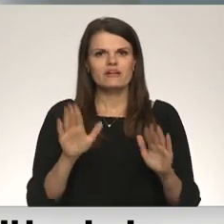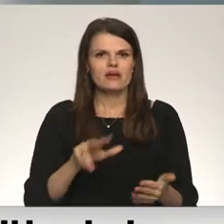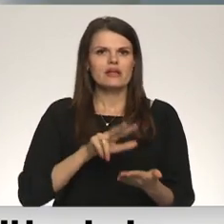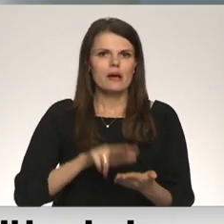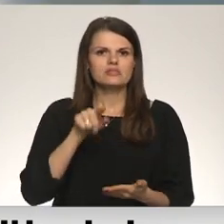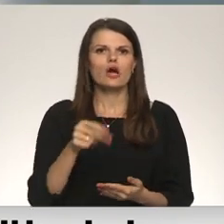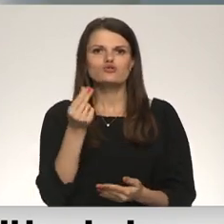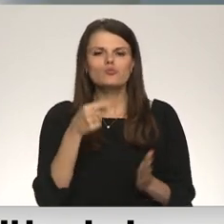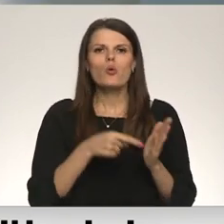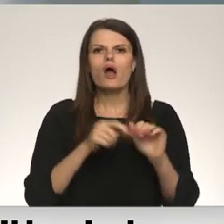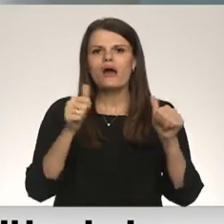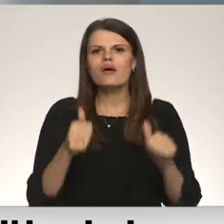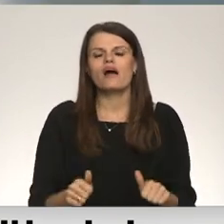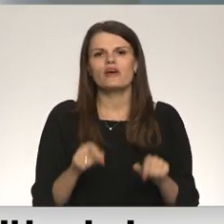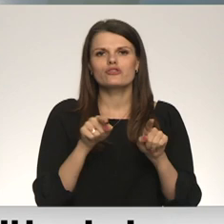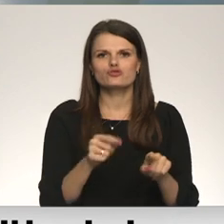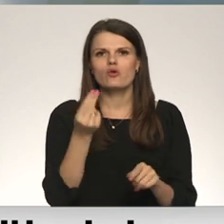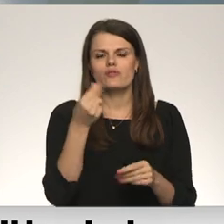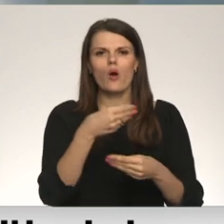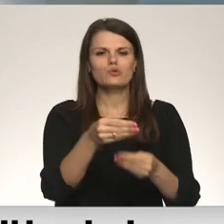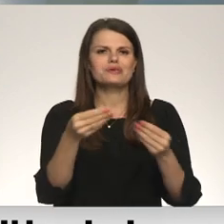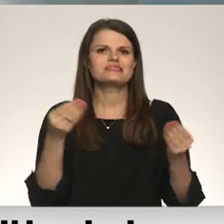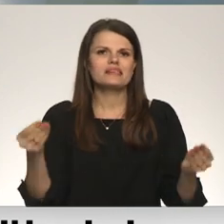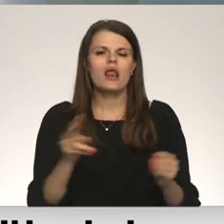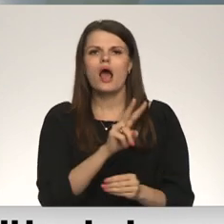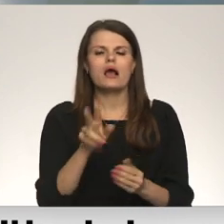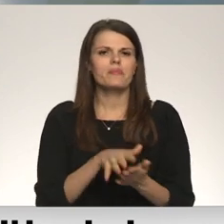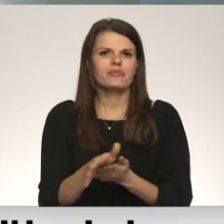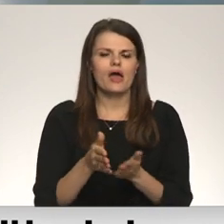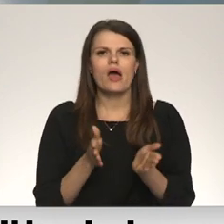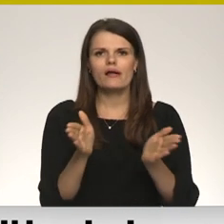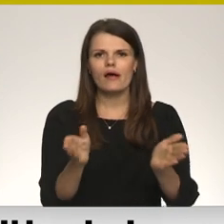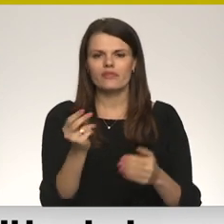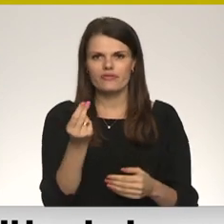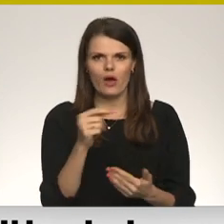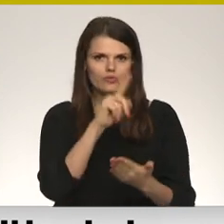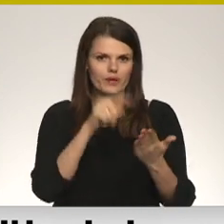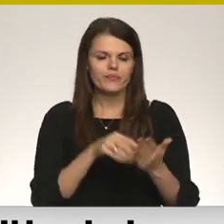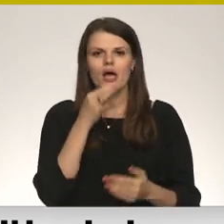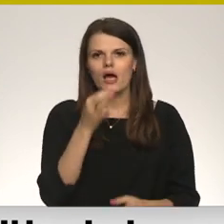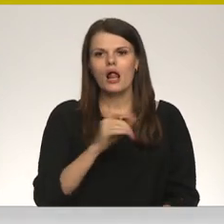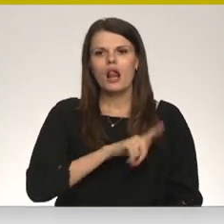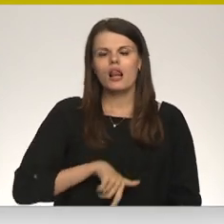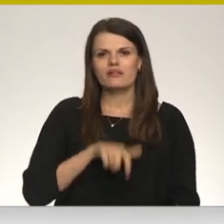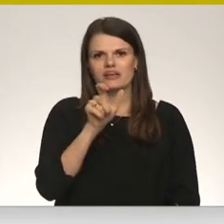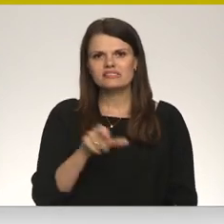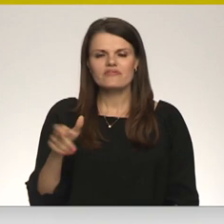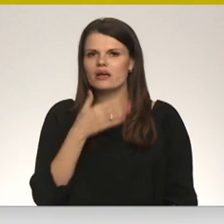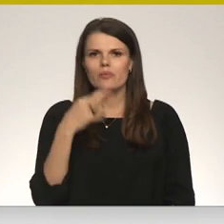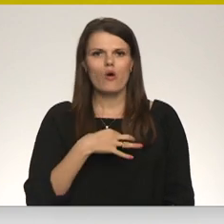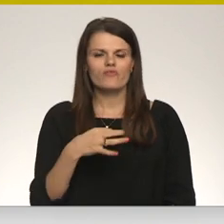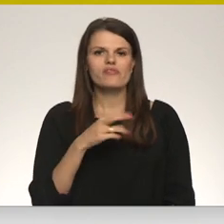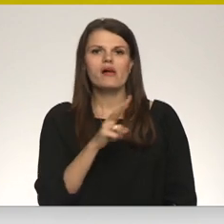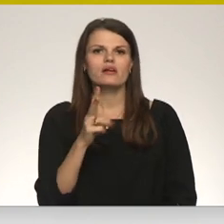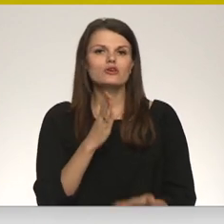summa? Un kādā veidā tā tiek izdalīta vai kam tā tiek novirzīta? Nu, Latvijas iedzīvotājiem nav viena auga, kas notiek